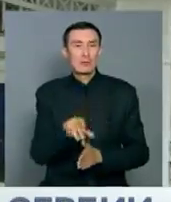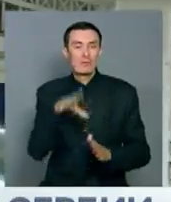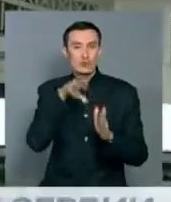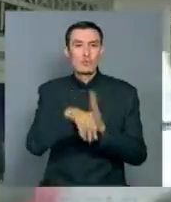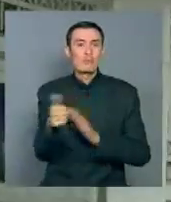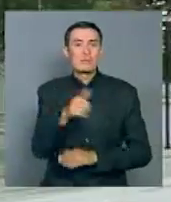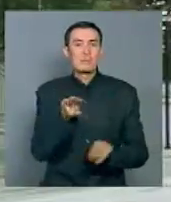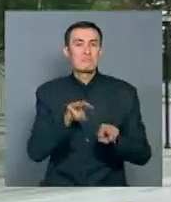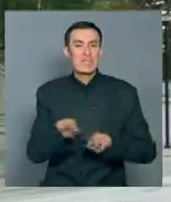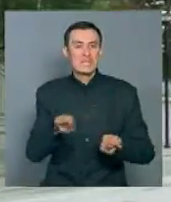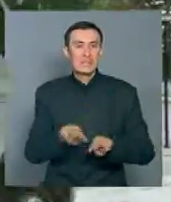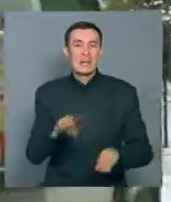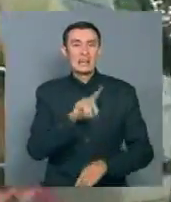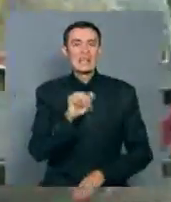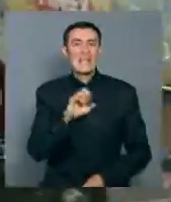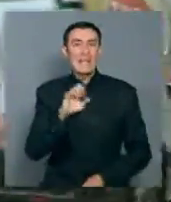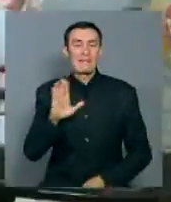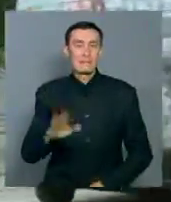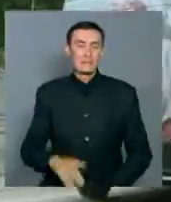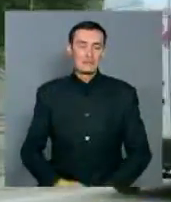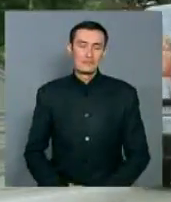премьер-министра Зорана Заева.